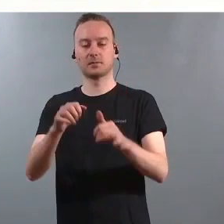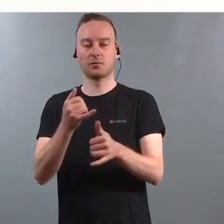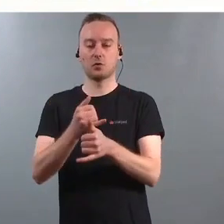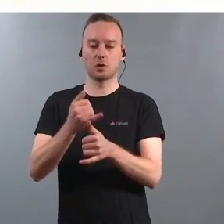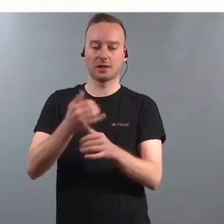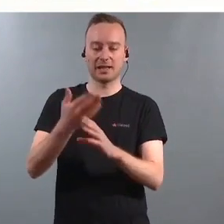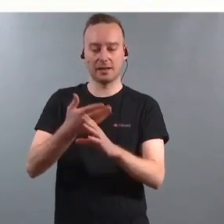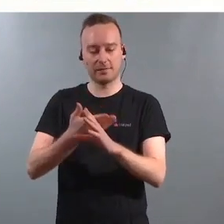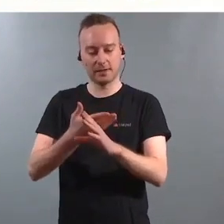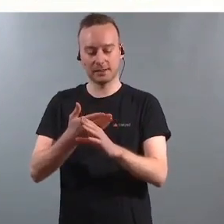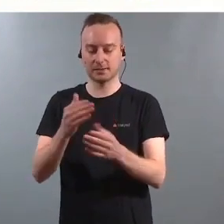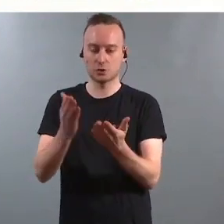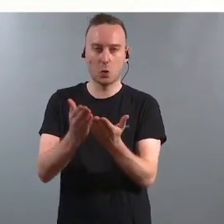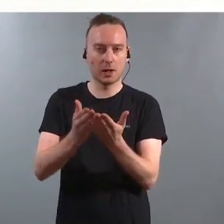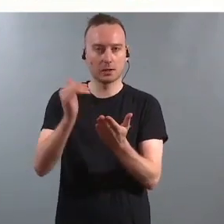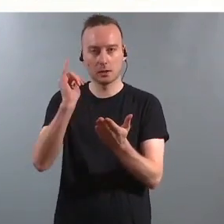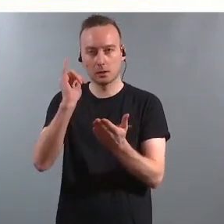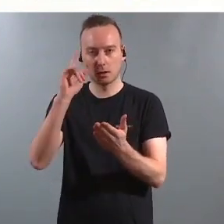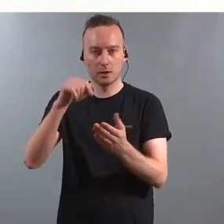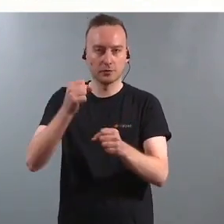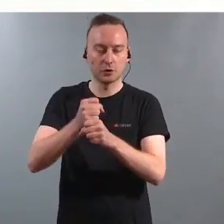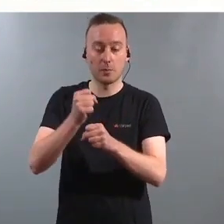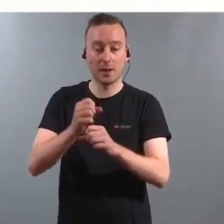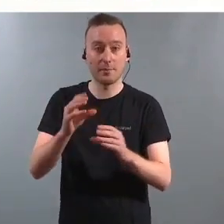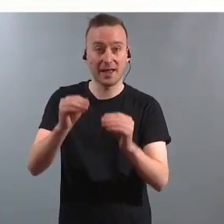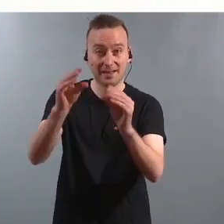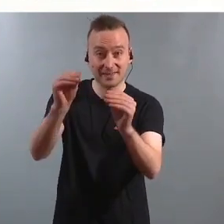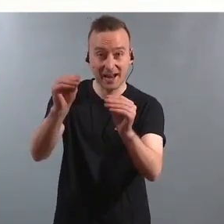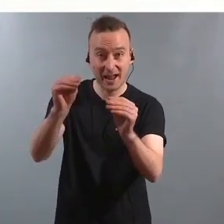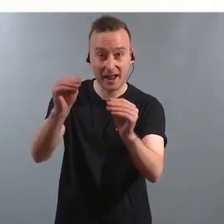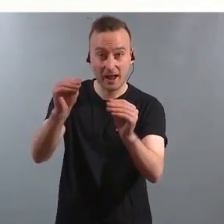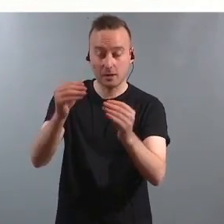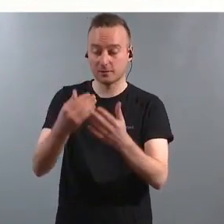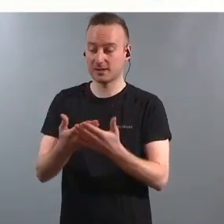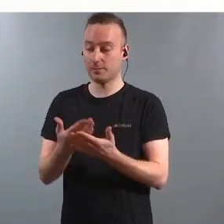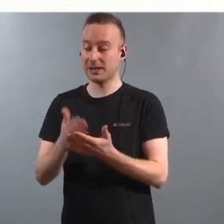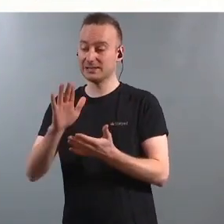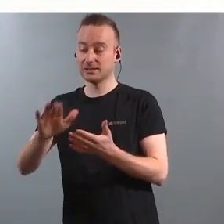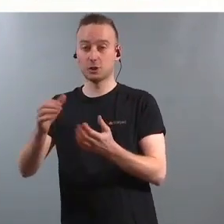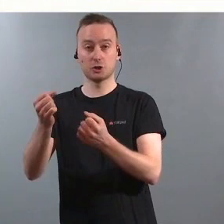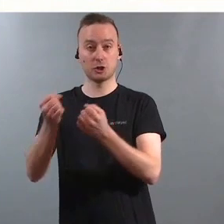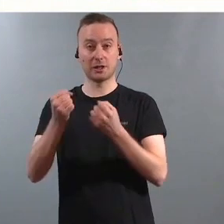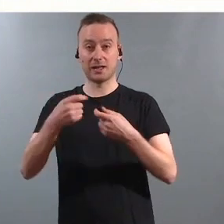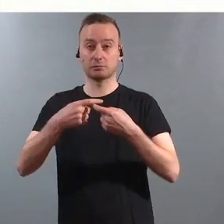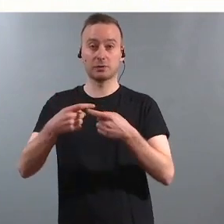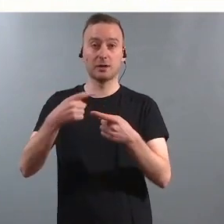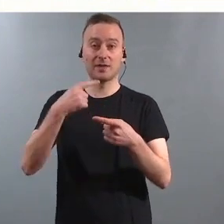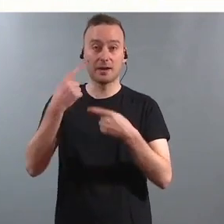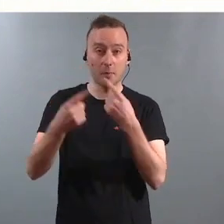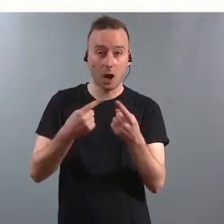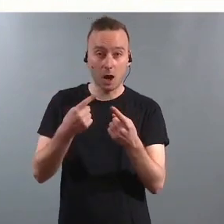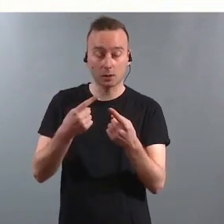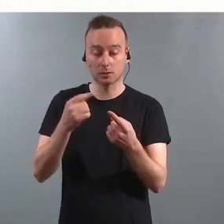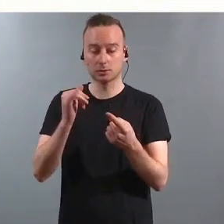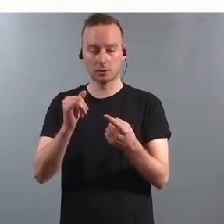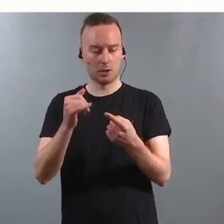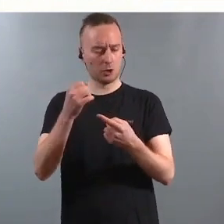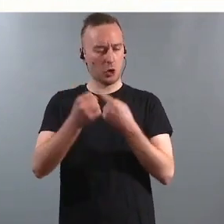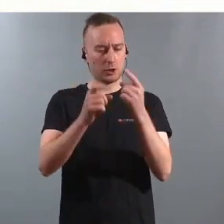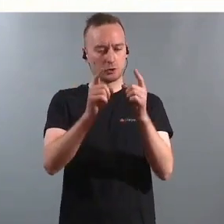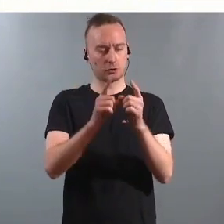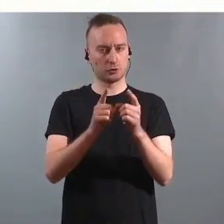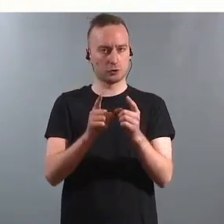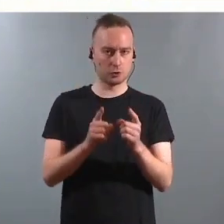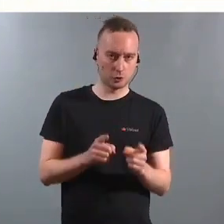elevens styrker. Av vedkommende styrker i det verbale, så skal du jobbes via det, eller ta tak i det som er